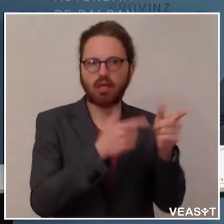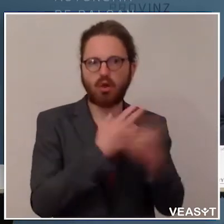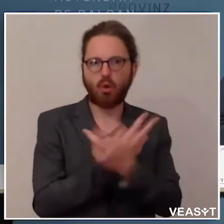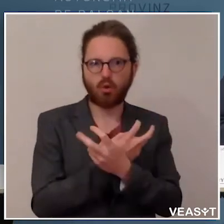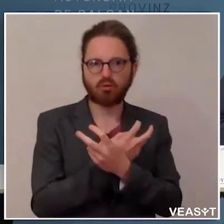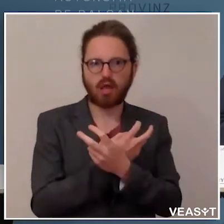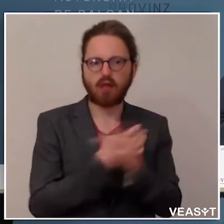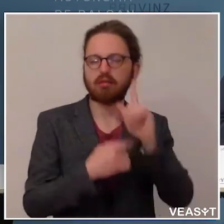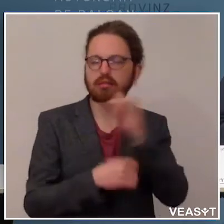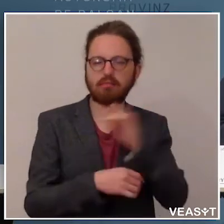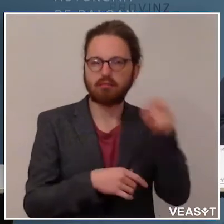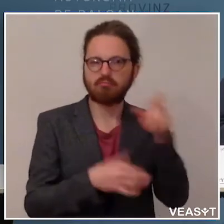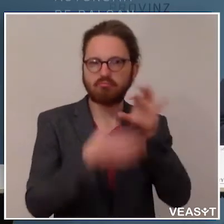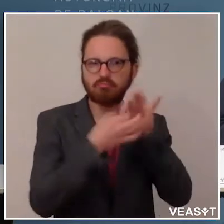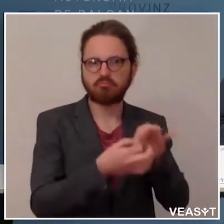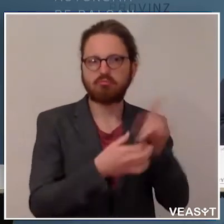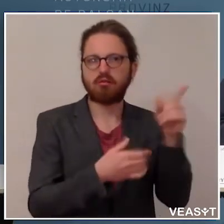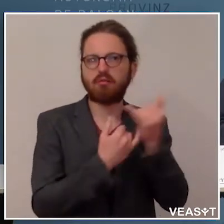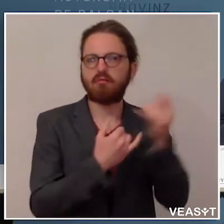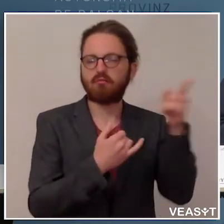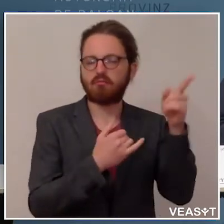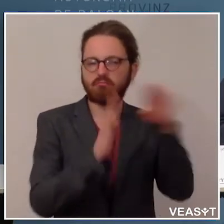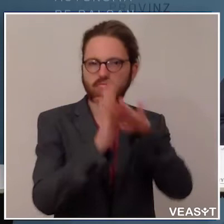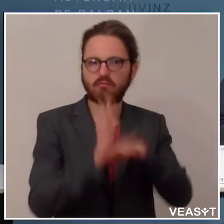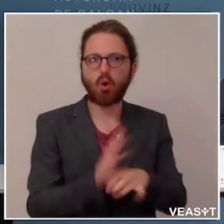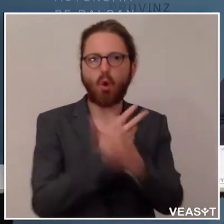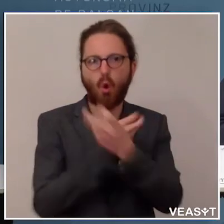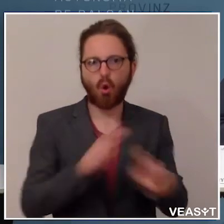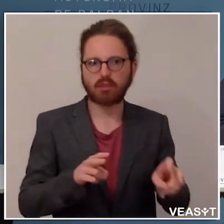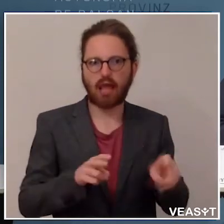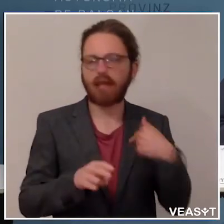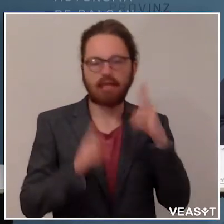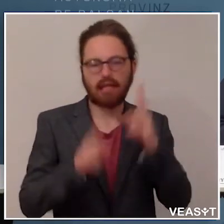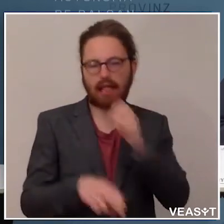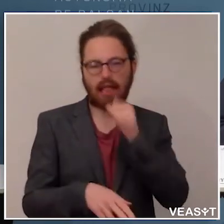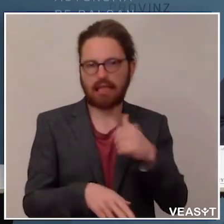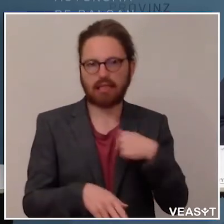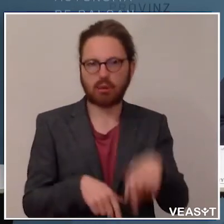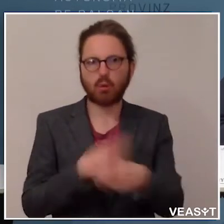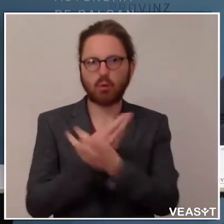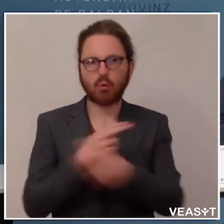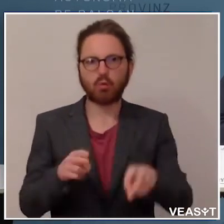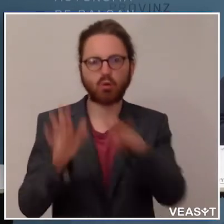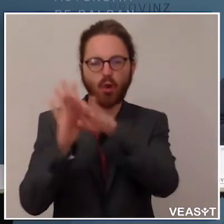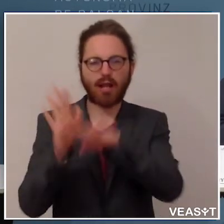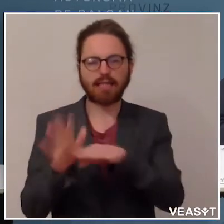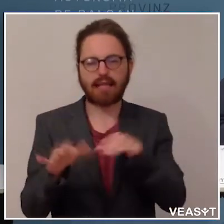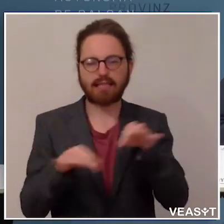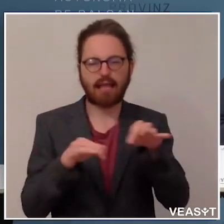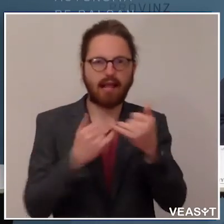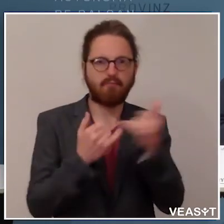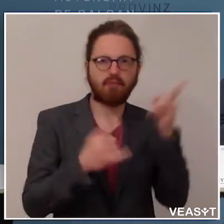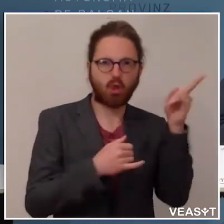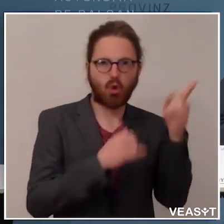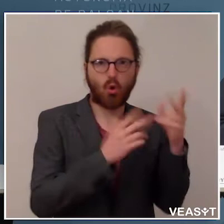dort, wo es Österreich ist. Da sind wir natürlich nicht zuständig. Das kann Südtirol nicht in einem Gesetz regeln, was die Einreise nach Österreich anbelangt. Bei der Rückkehr